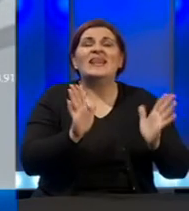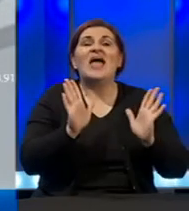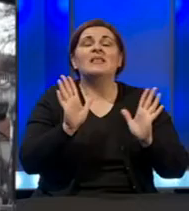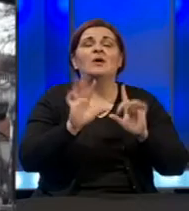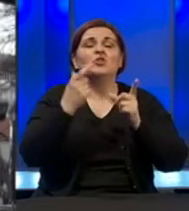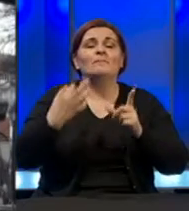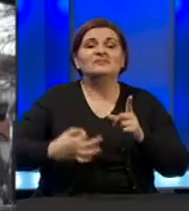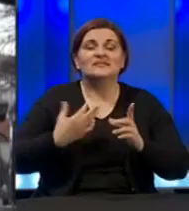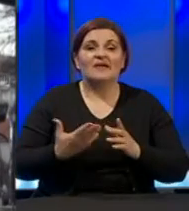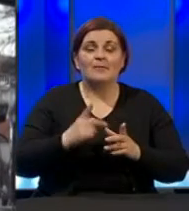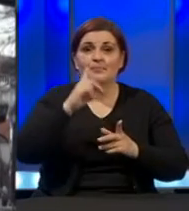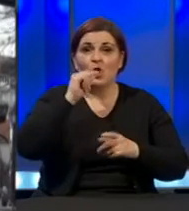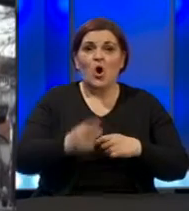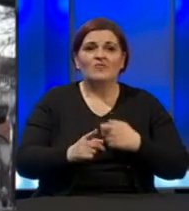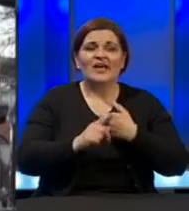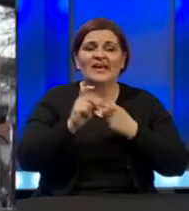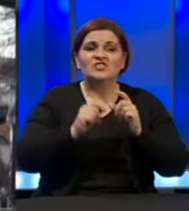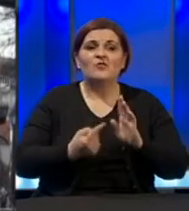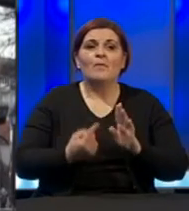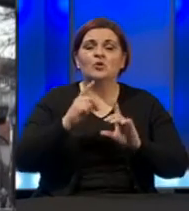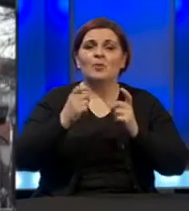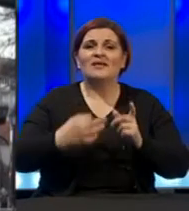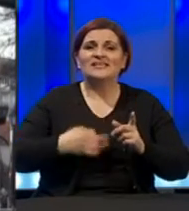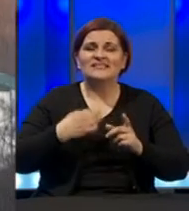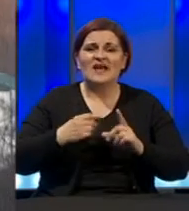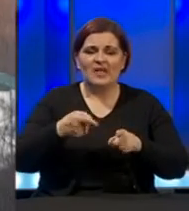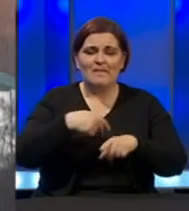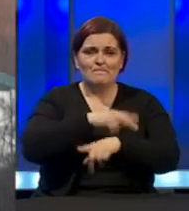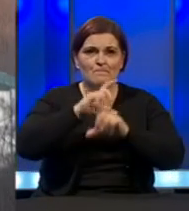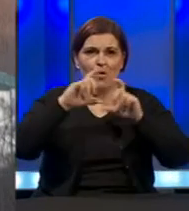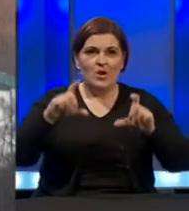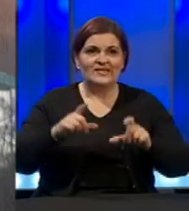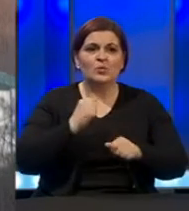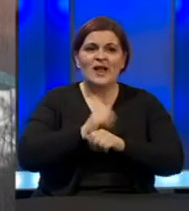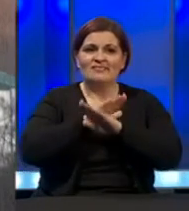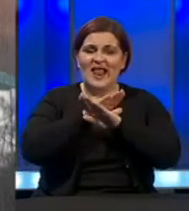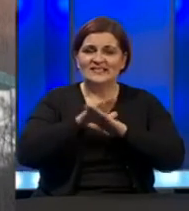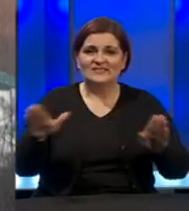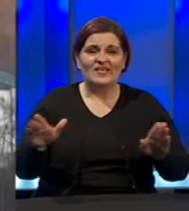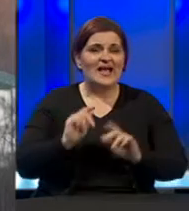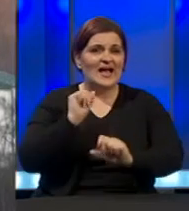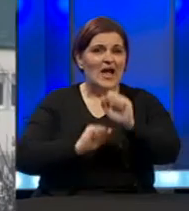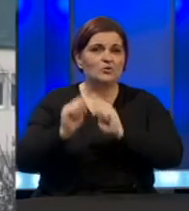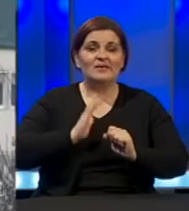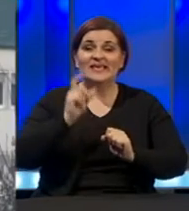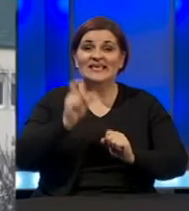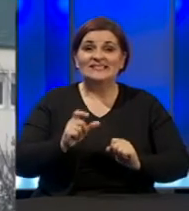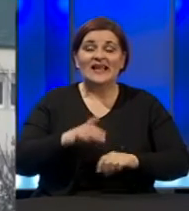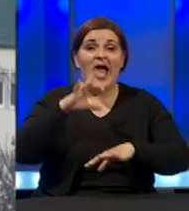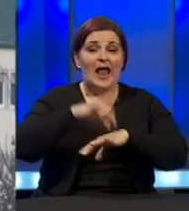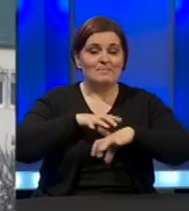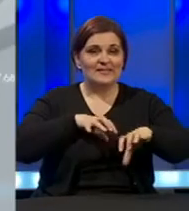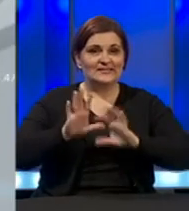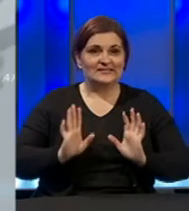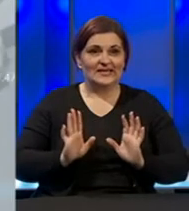Dom zdravlja. Općina Tešanju, kojoj se pored Doma zajedna nazi opća bolnica, također je učinila sve kako bi zaštitili građani, ali i medicinski